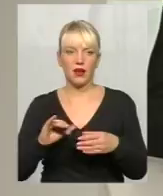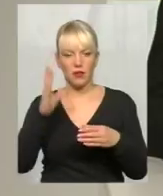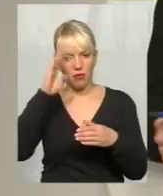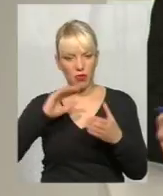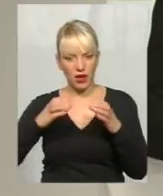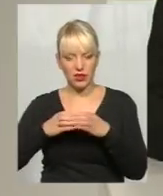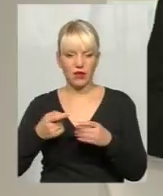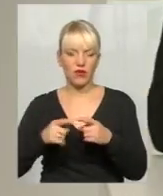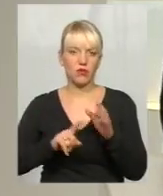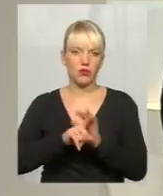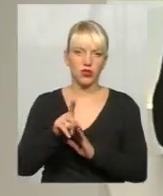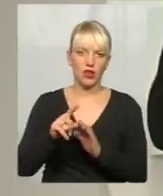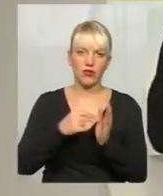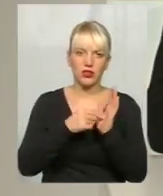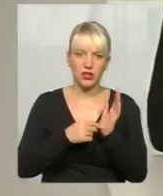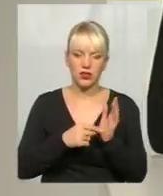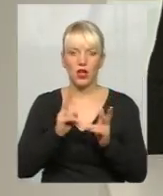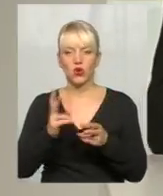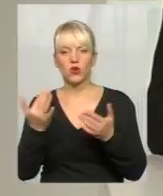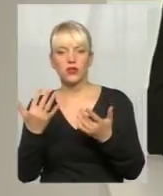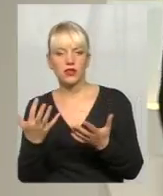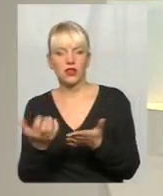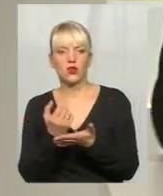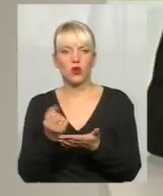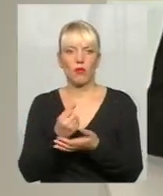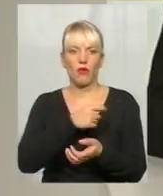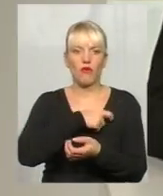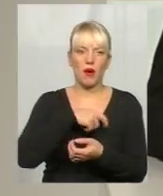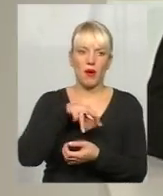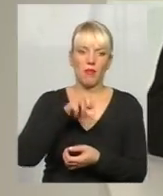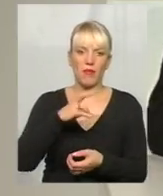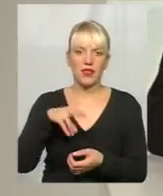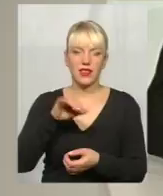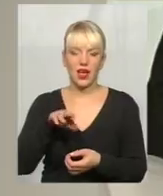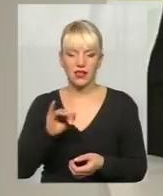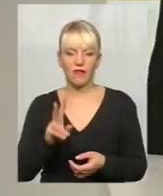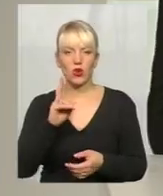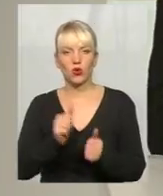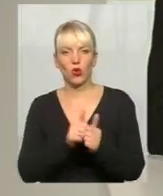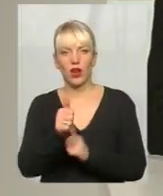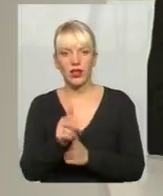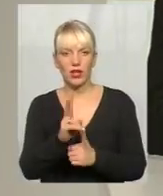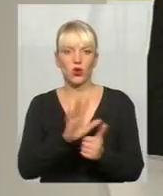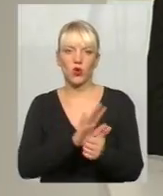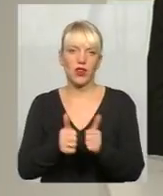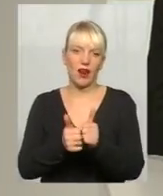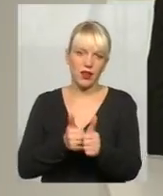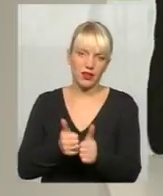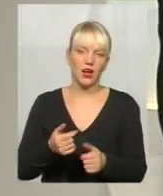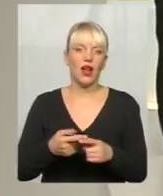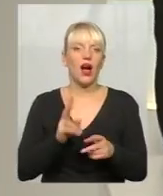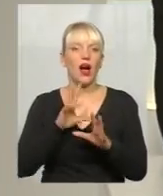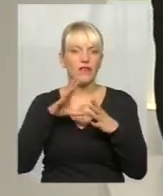мірятись мандатами, хто скільки здобув мандатів на виборах ОТГ, там, хто лідер, хто не лідер. Чи можна, от, взагалі, якось